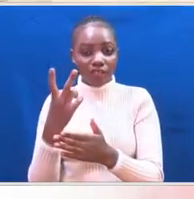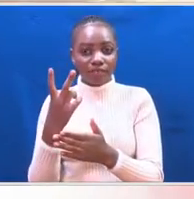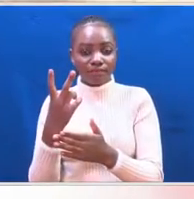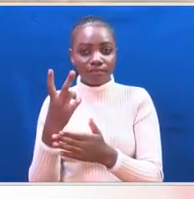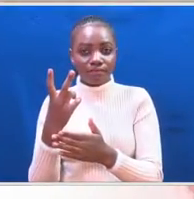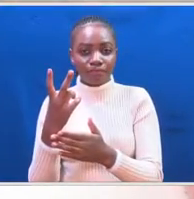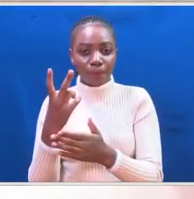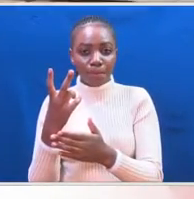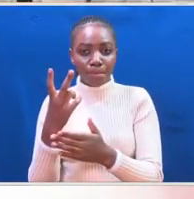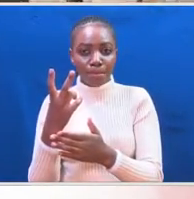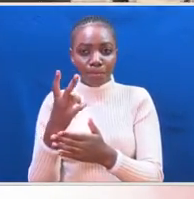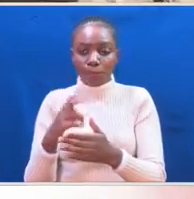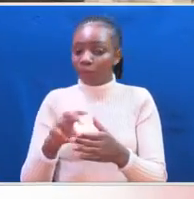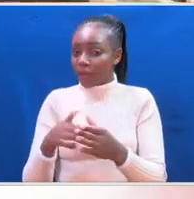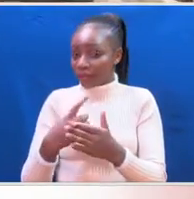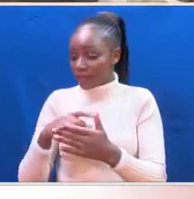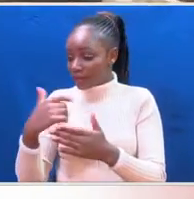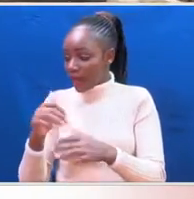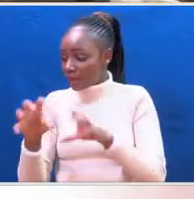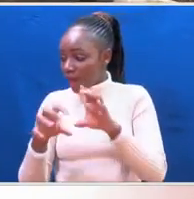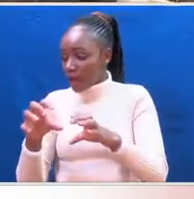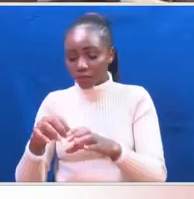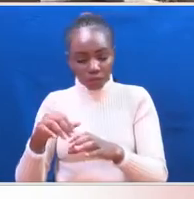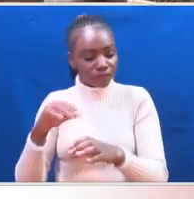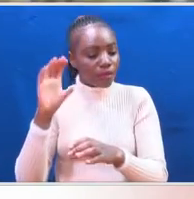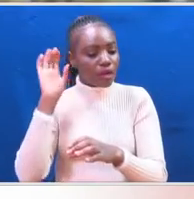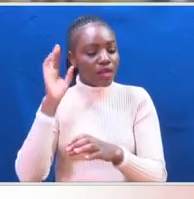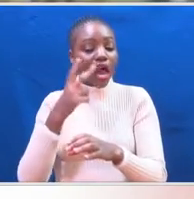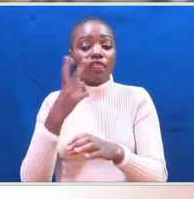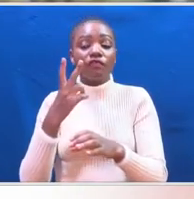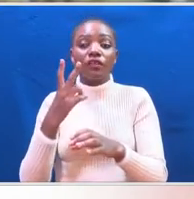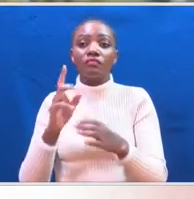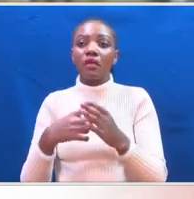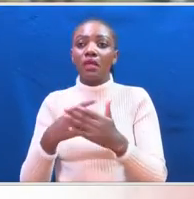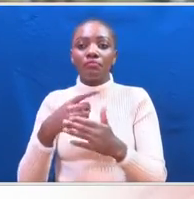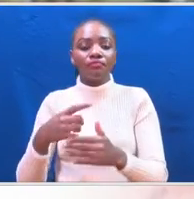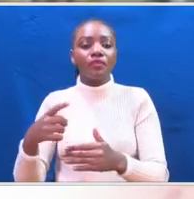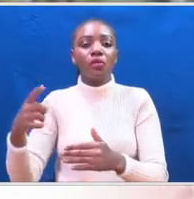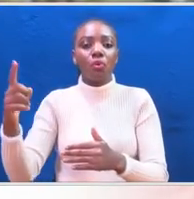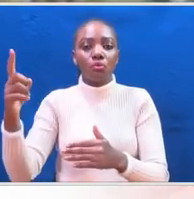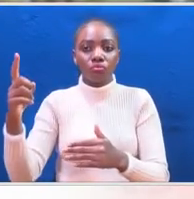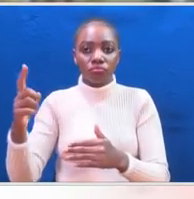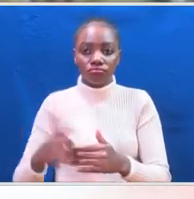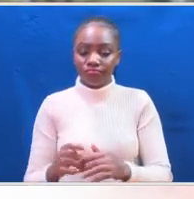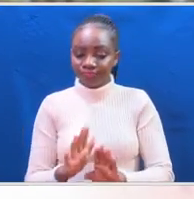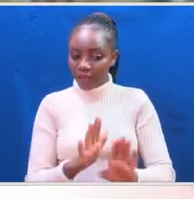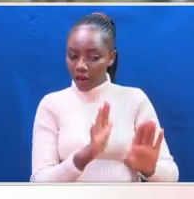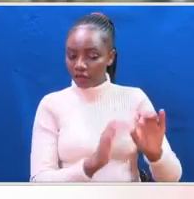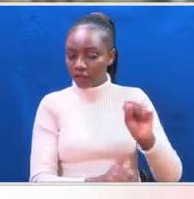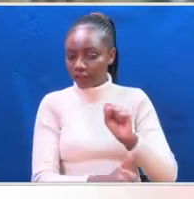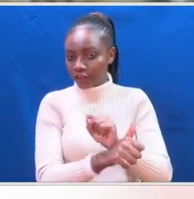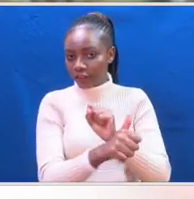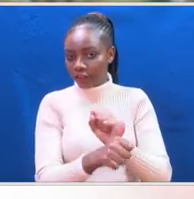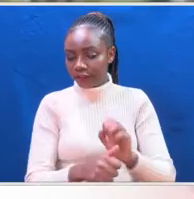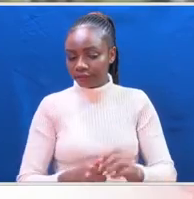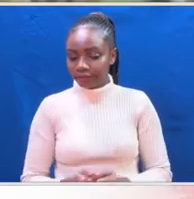kifaru mwenye wama mwenye mangini hako pale jangwani, anasikia hiyo sauti ni ya mwanadama wakati hiyo. Ndega ametoa hivi, sababu ndi ya wasikali yangu ya